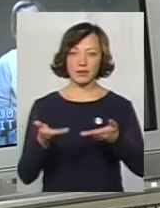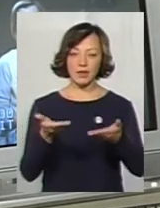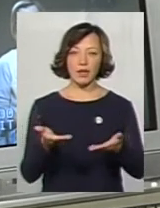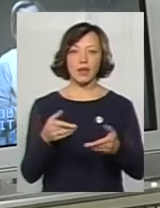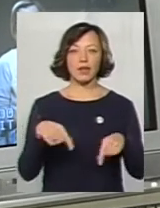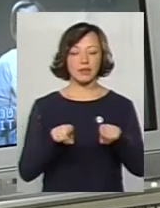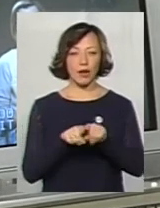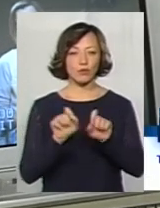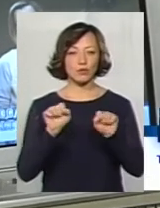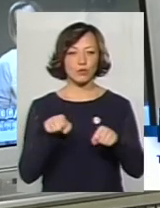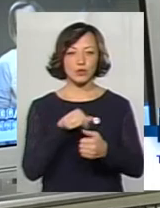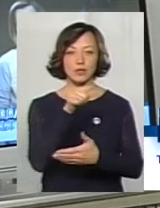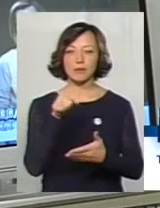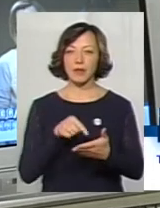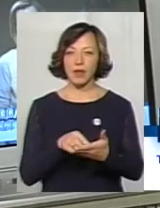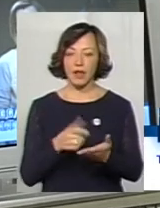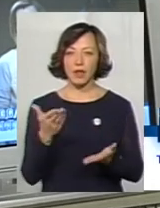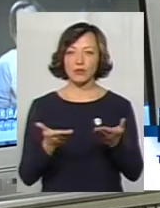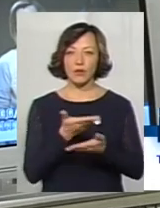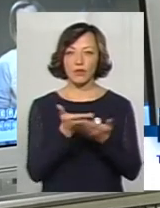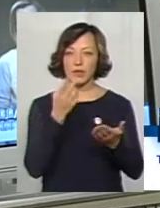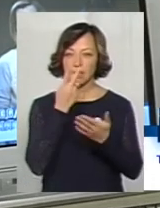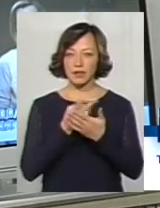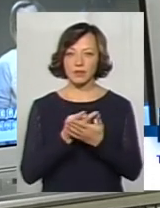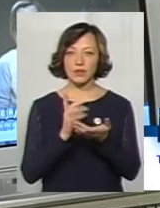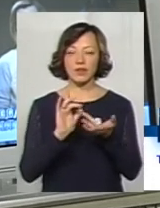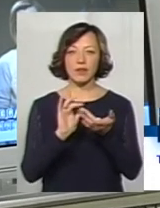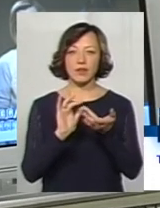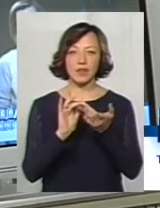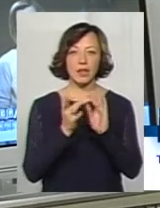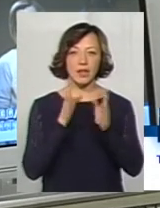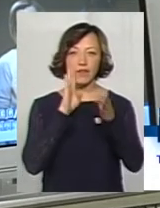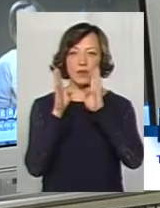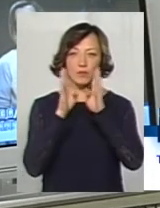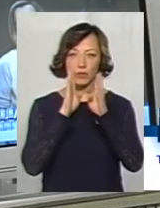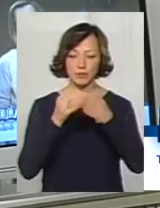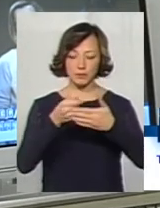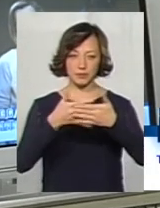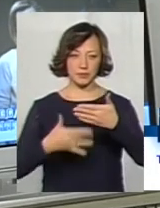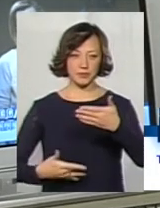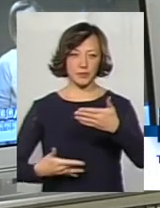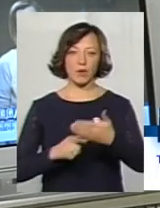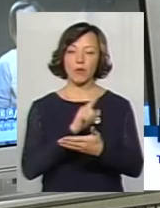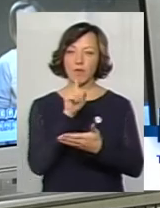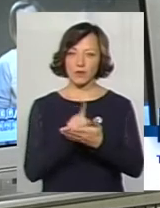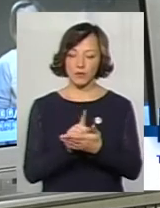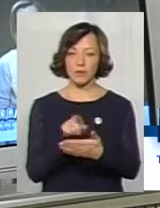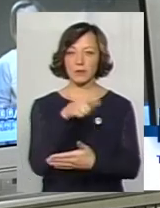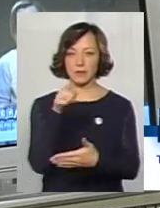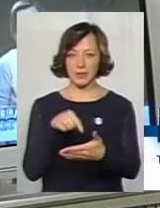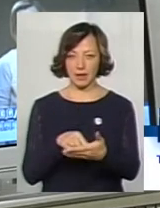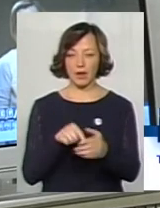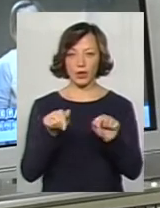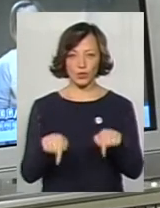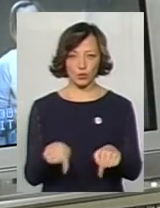і також можете ставити питання, якщо ви дивитесь на соцмережі Facebook. Під трансляцією ми обов'язково поставимо їх